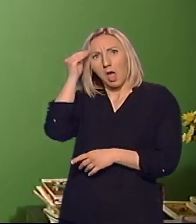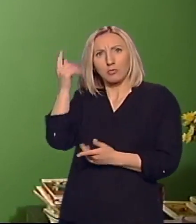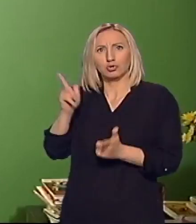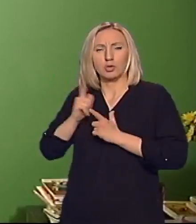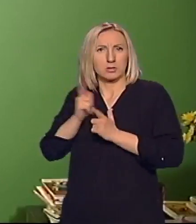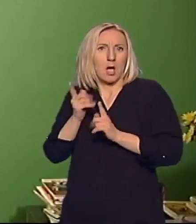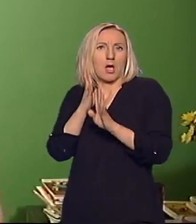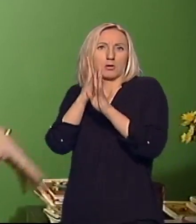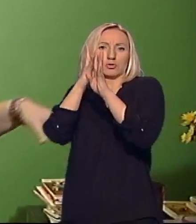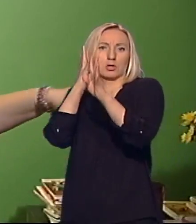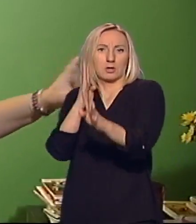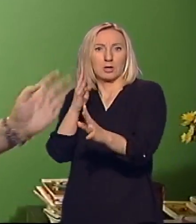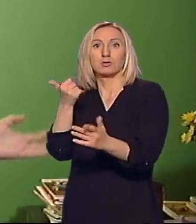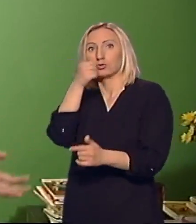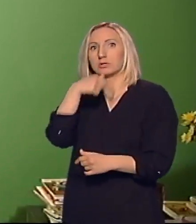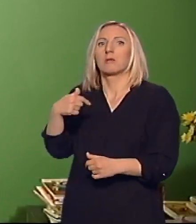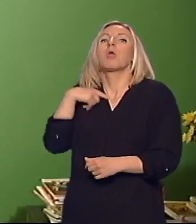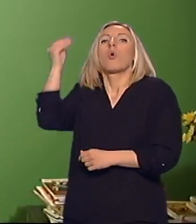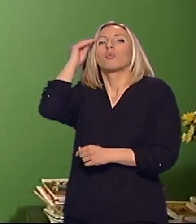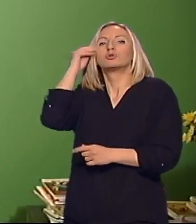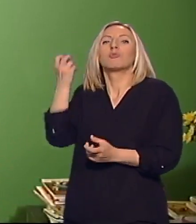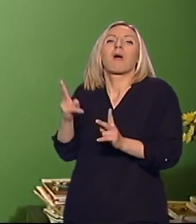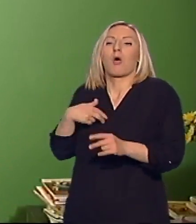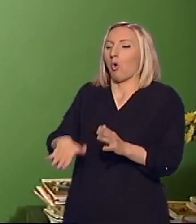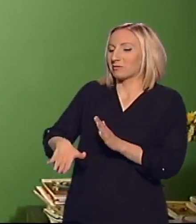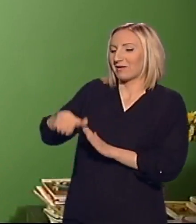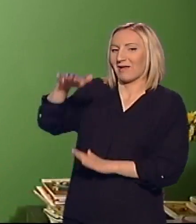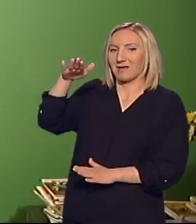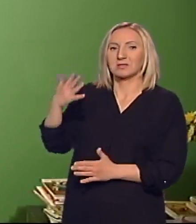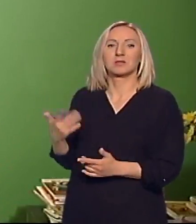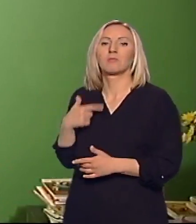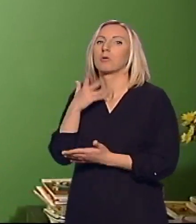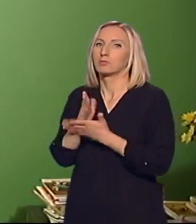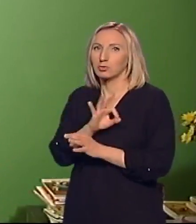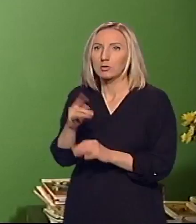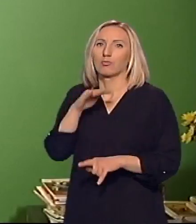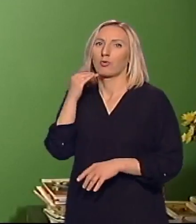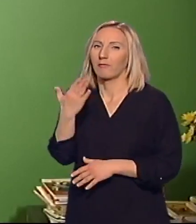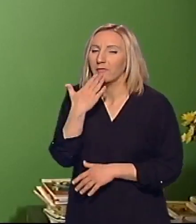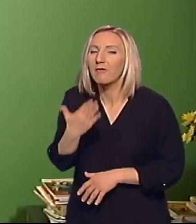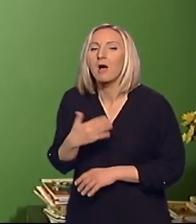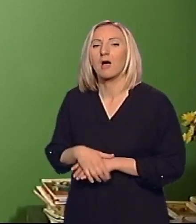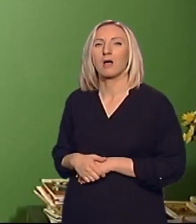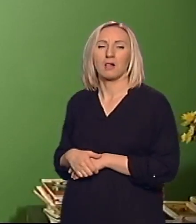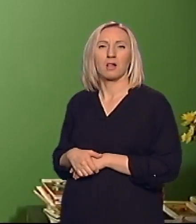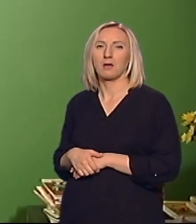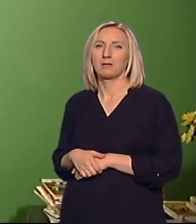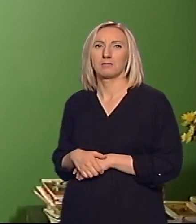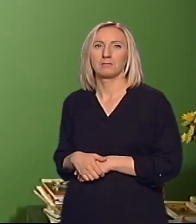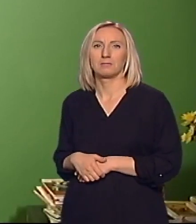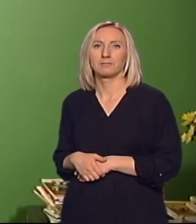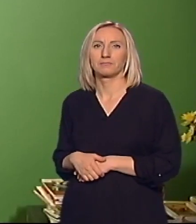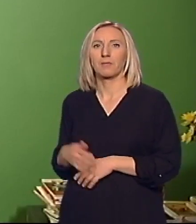sačekaš. To mi negde se učimo usput kako odrastamo. Biće to sve ok. Mnogo vam hvala. Tako prosto negde.